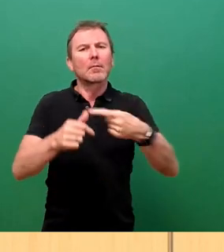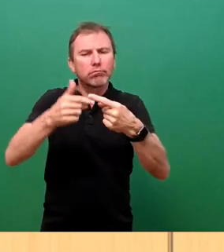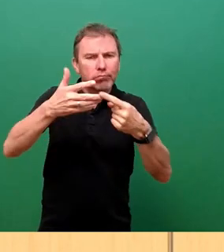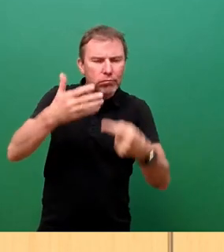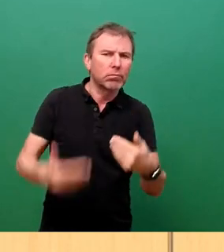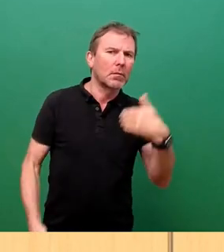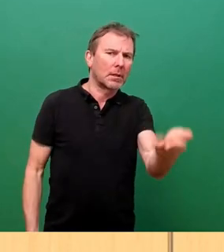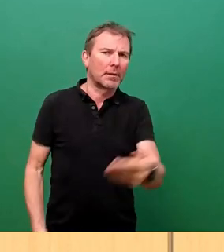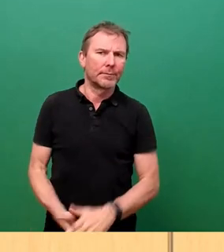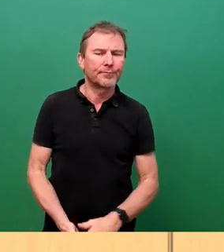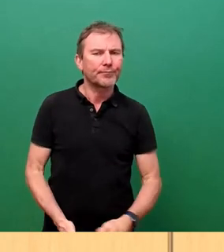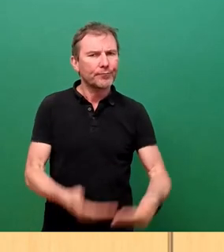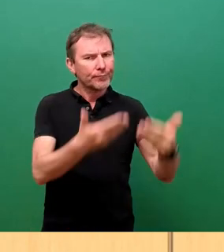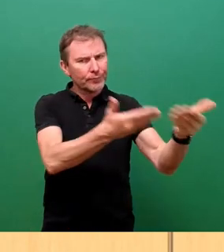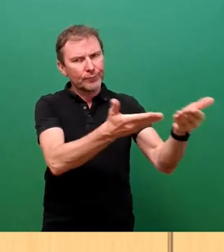dann. Also, auf geht's.